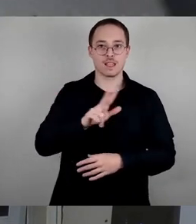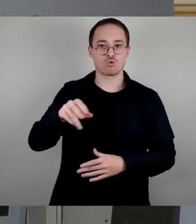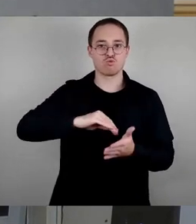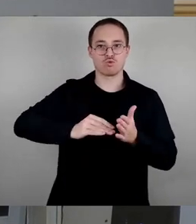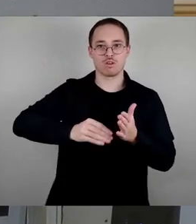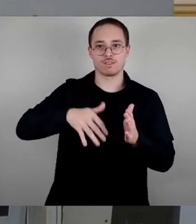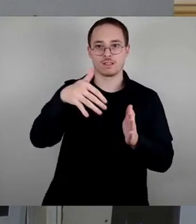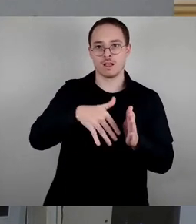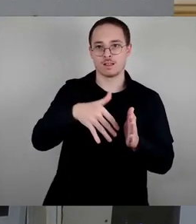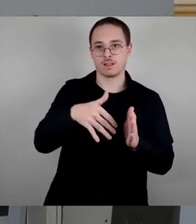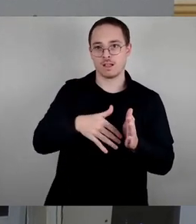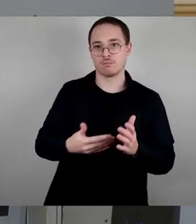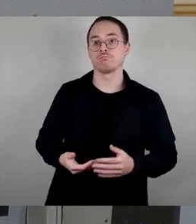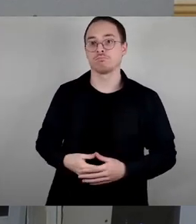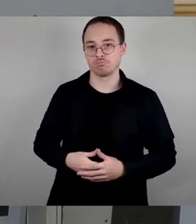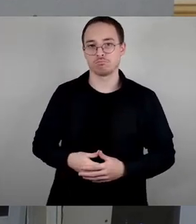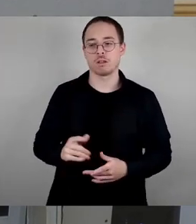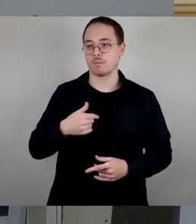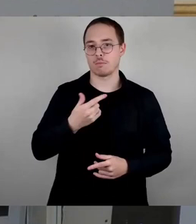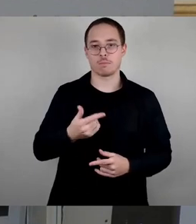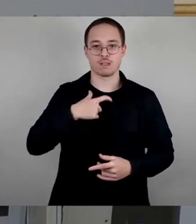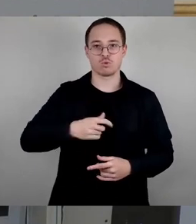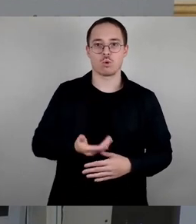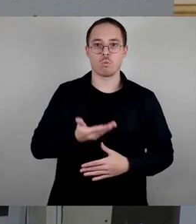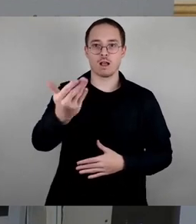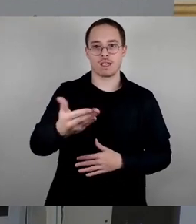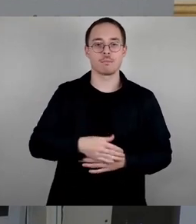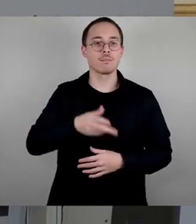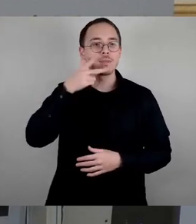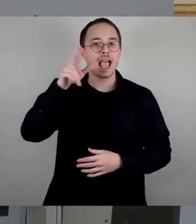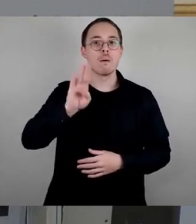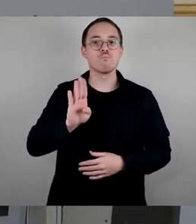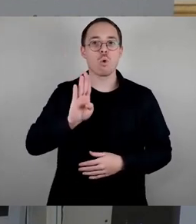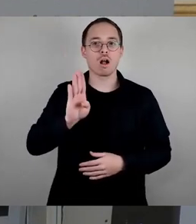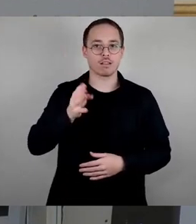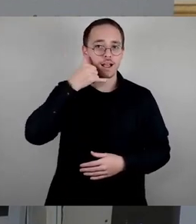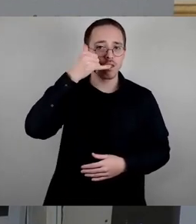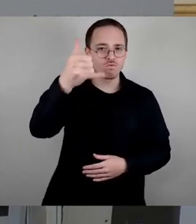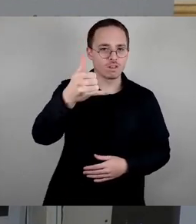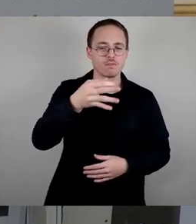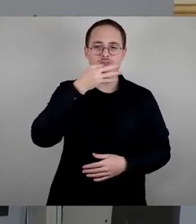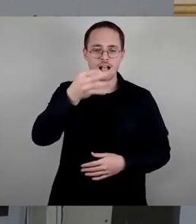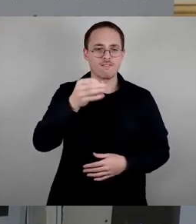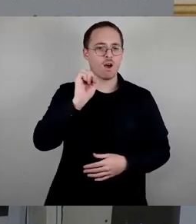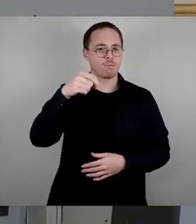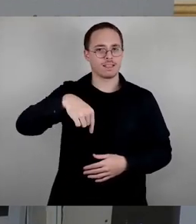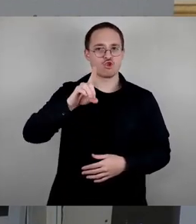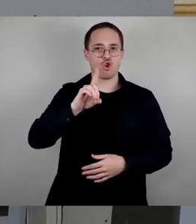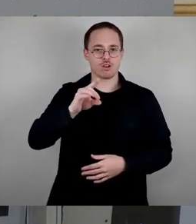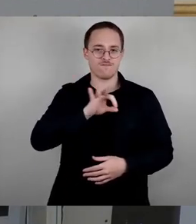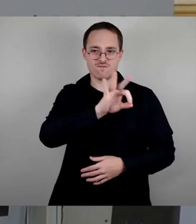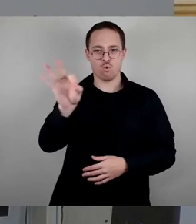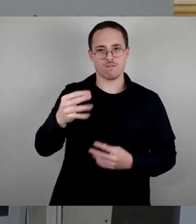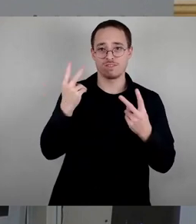Und da habe ich nochmal mit dem Herrn Burkhardt telefoniert und habe ihn mal gefragt, warum ist denn das Bad so wichtig für Dölchen? Und er hat gesagt,